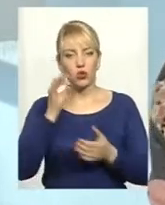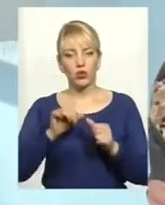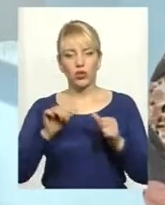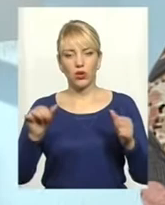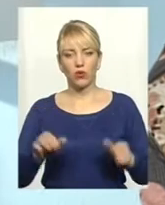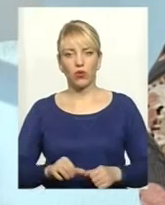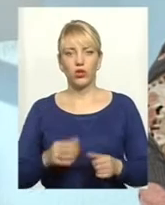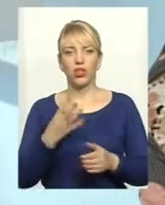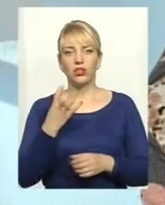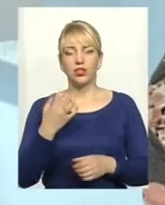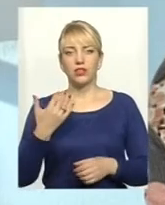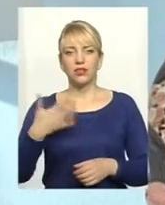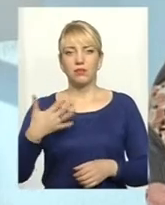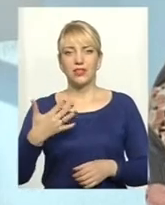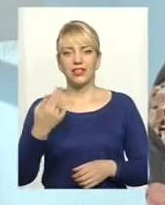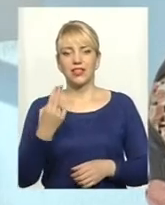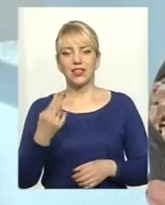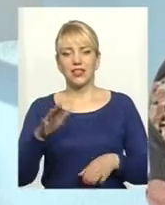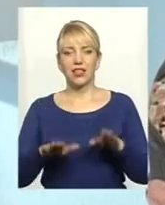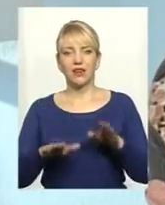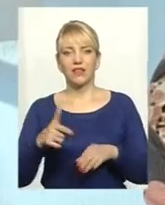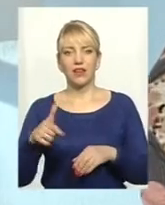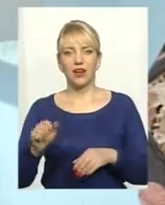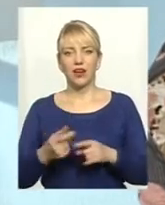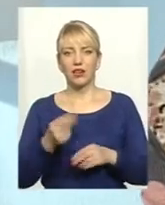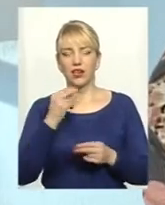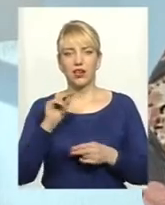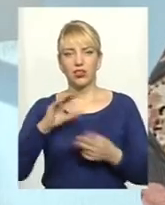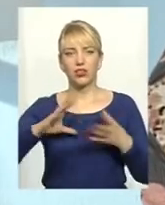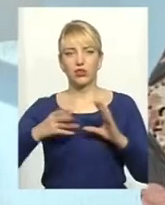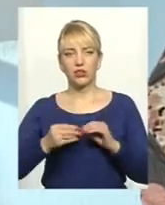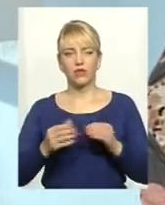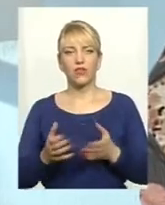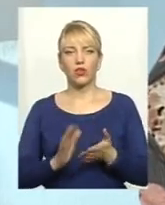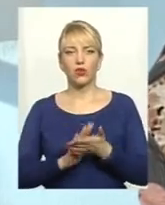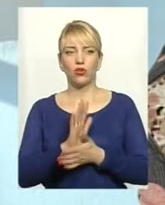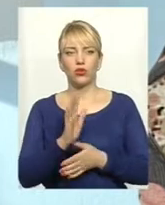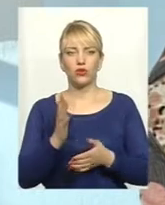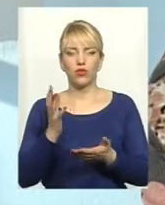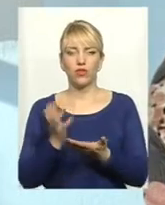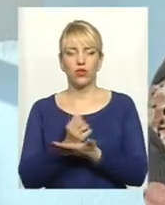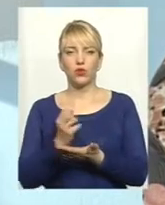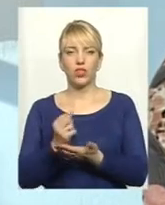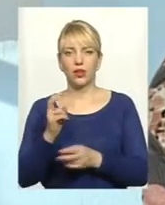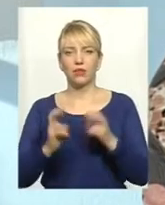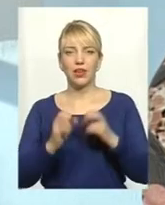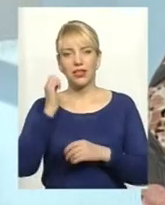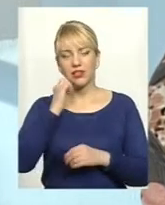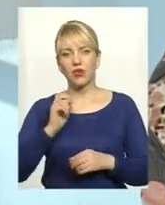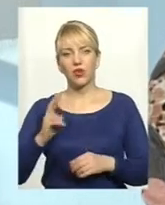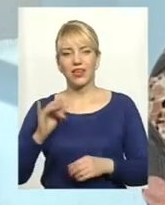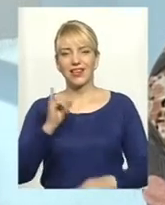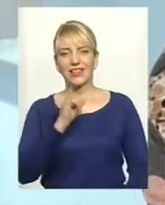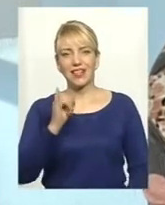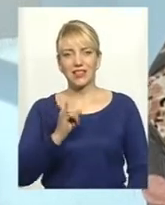в межах 450 центнерів з гектара. Найкращих результатів вирощення досягли підприємства Старокостянтинівського і Зяславського